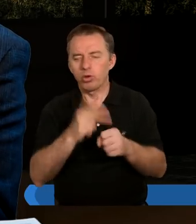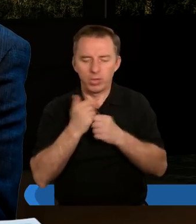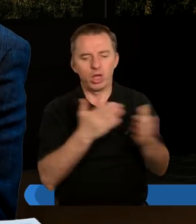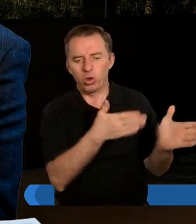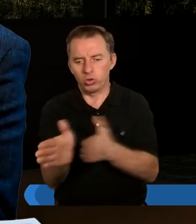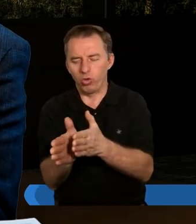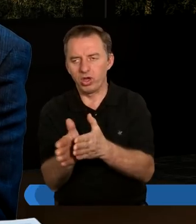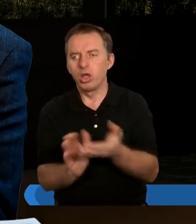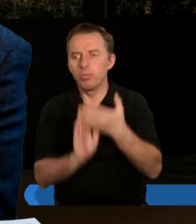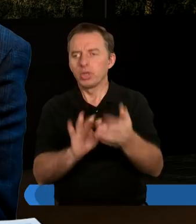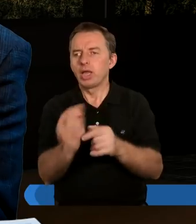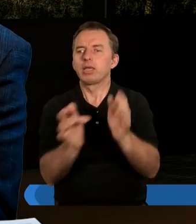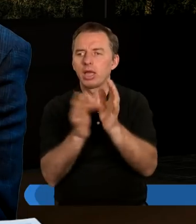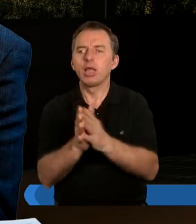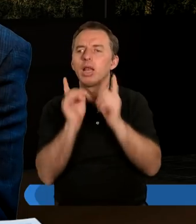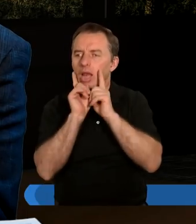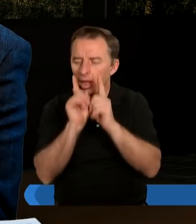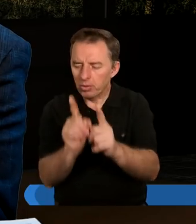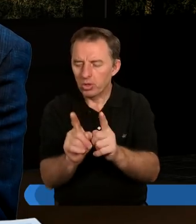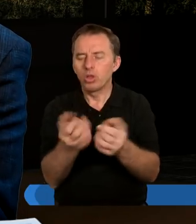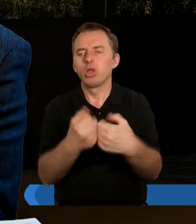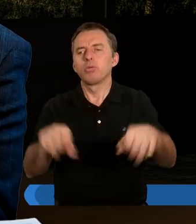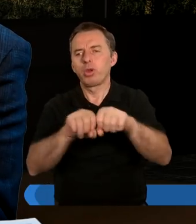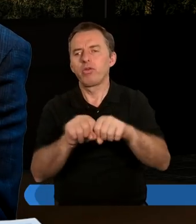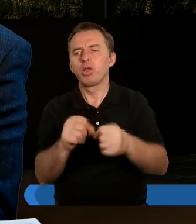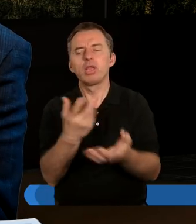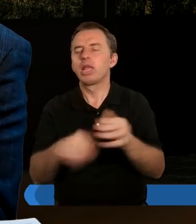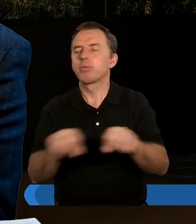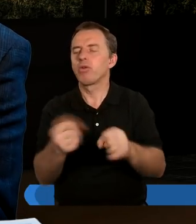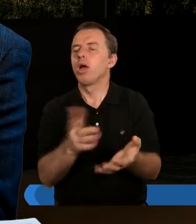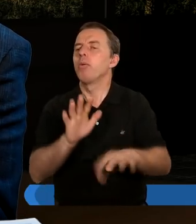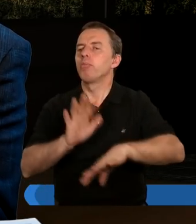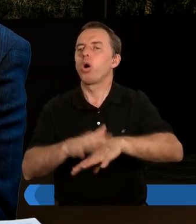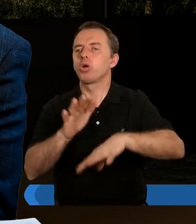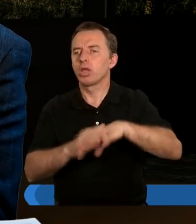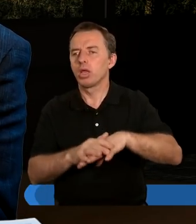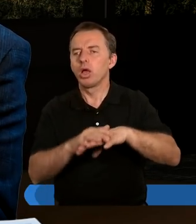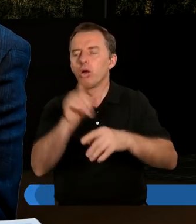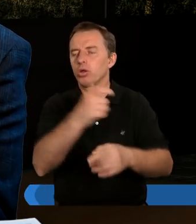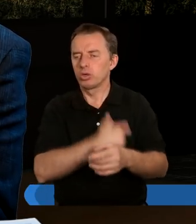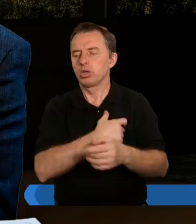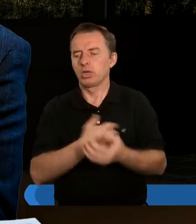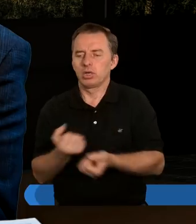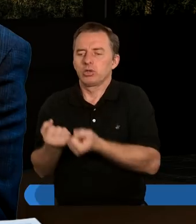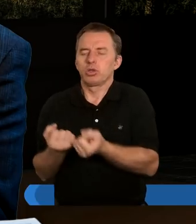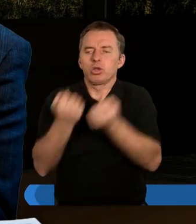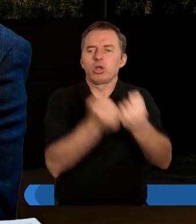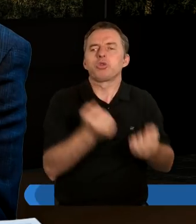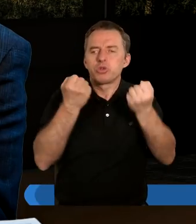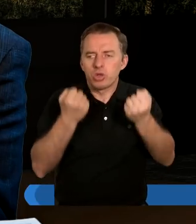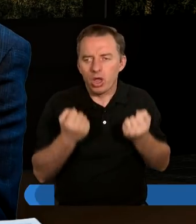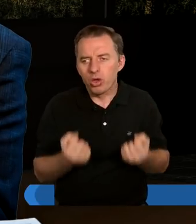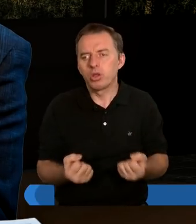ma gotowość przebaczenia, tak jak tutaj Jezus, jest naprawdę niesprawiedliwie potraktowane, on nie dźwiga w swoim sercu ciężaru,